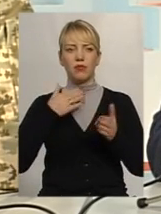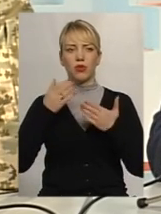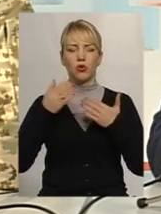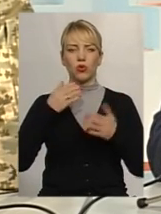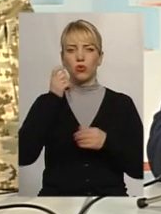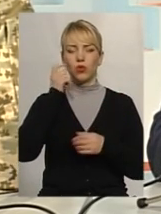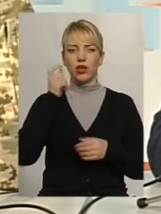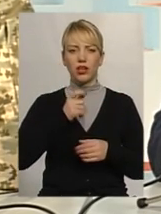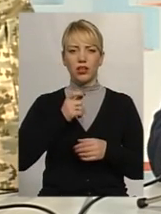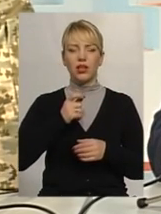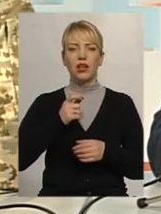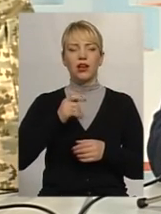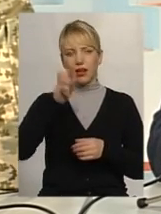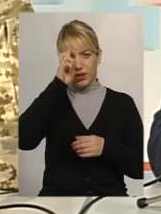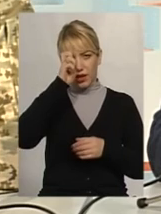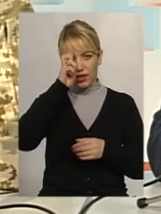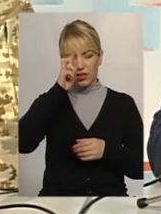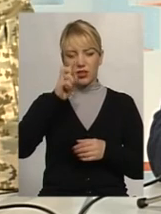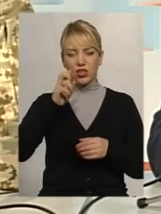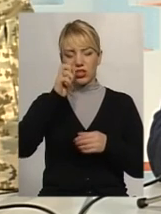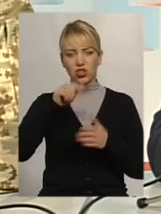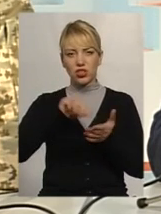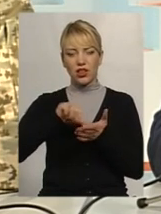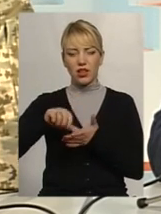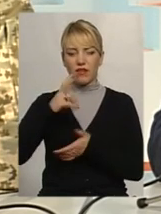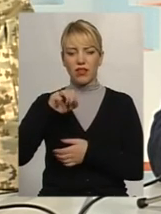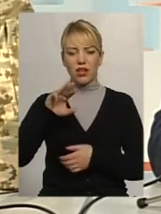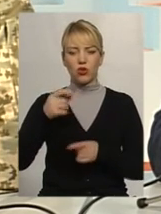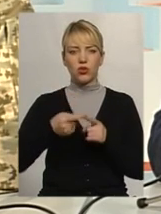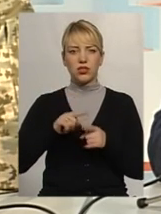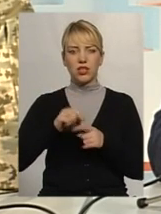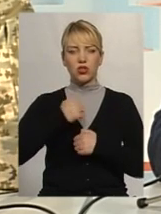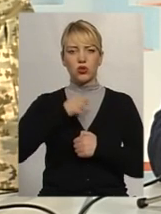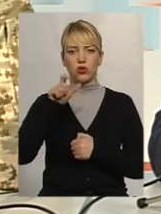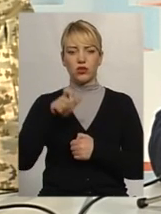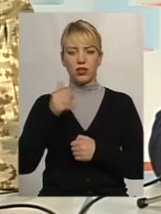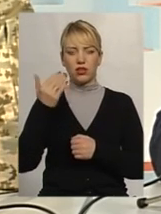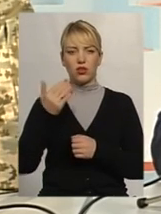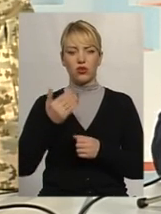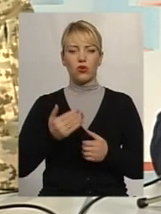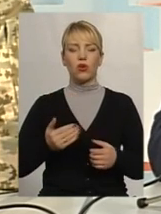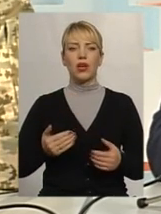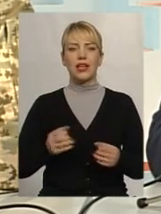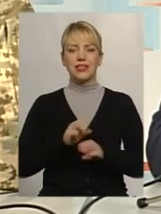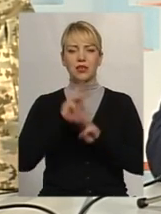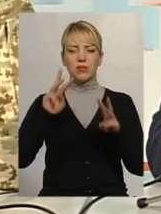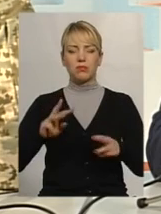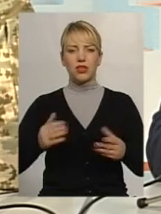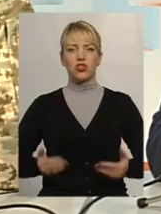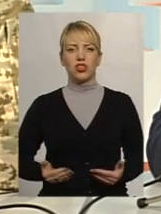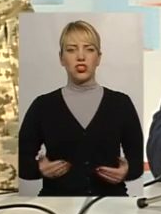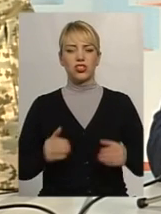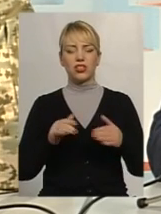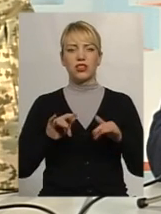Україн, членів НАТО, це солдат. Його забезпечення, його життєздатність, його